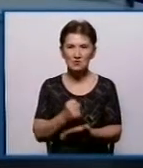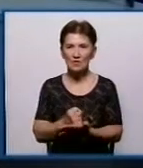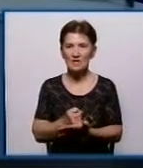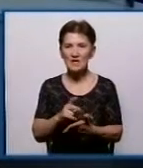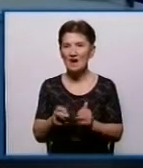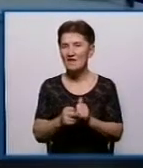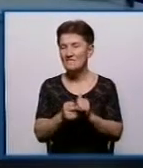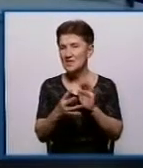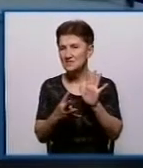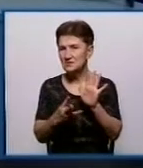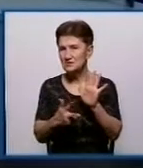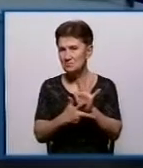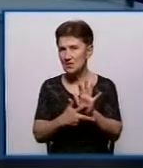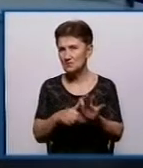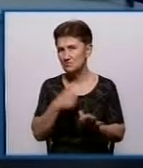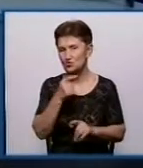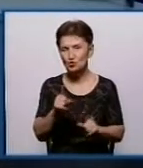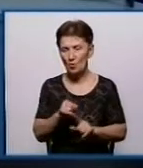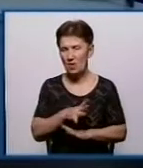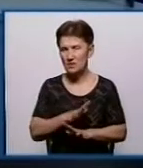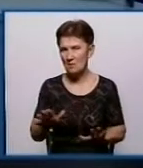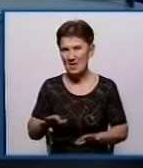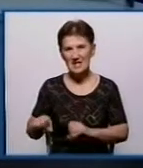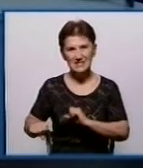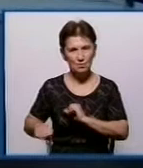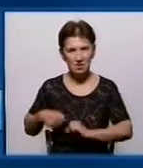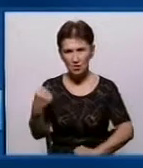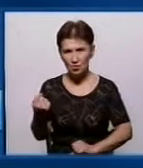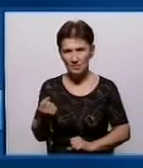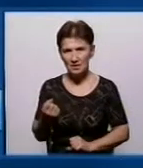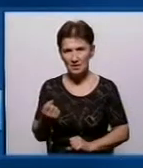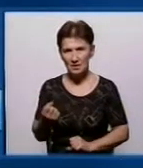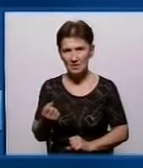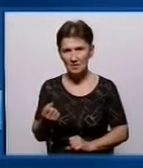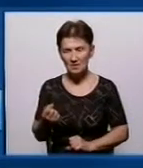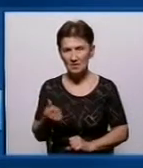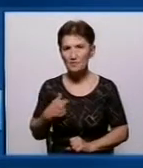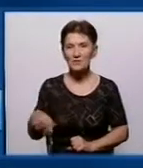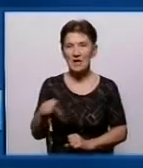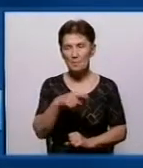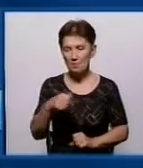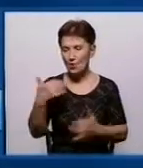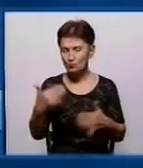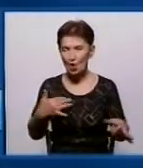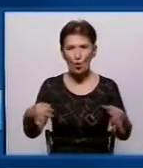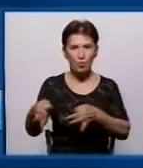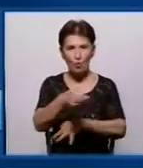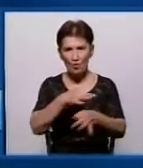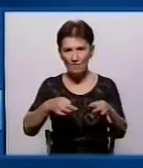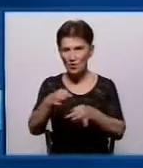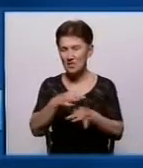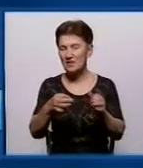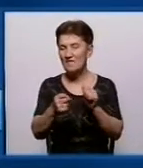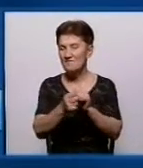в 2018 році збитково. І ми його обговорювали ще в 2017 році,